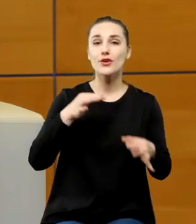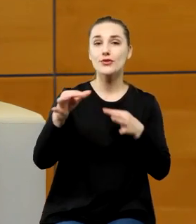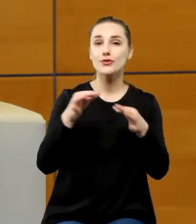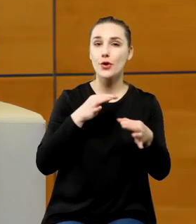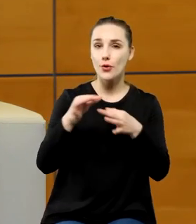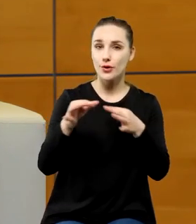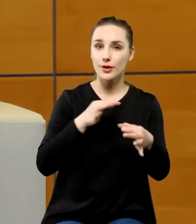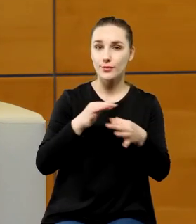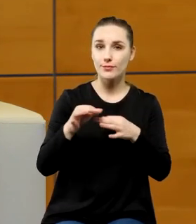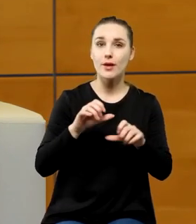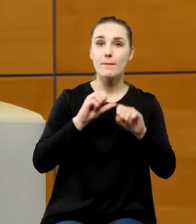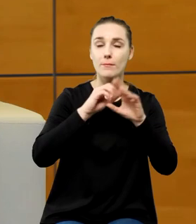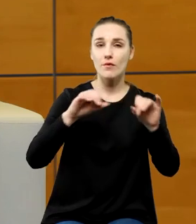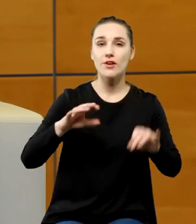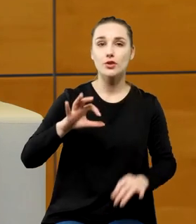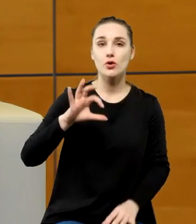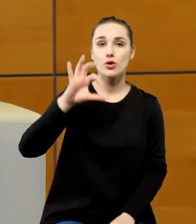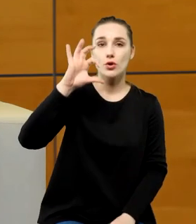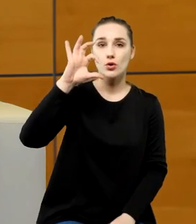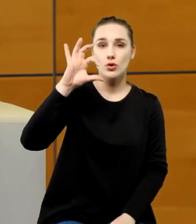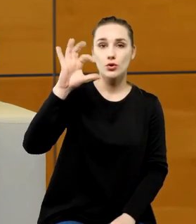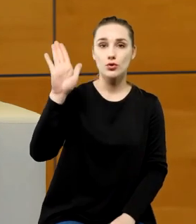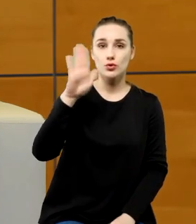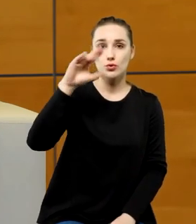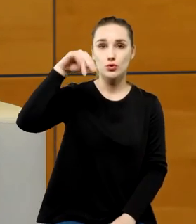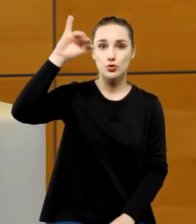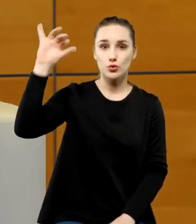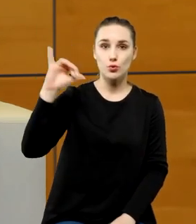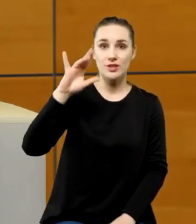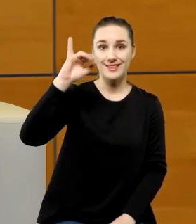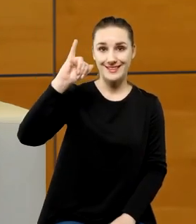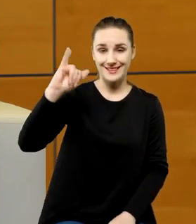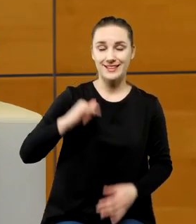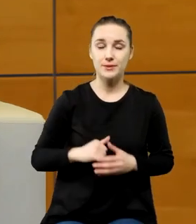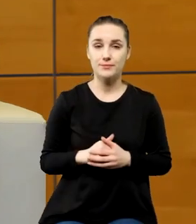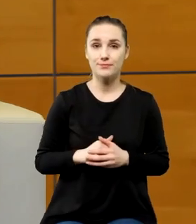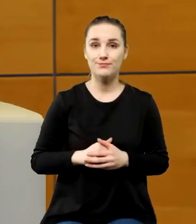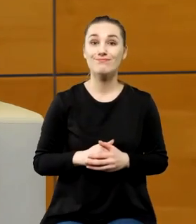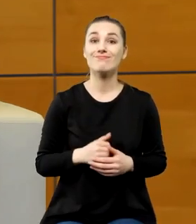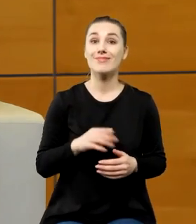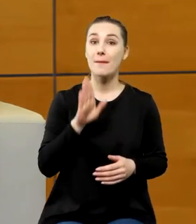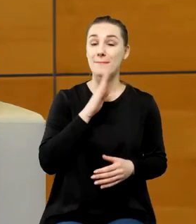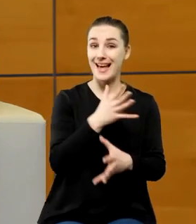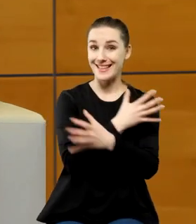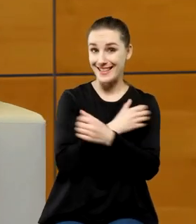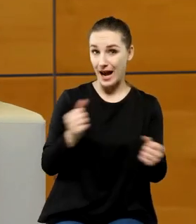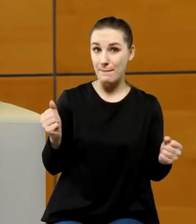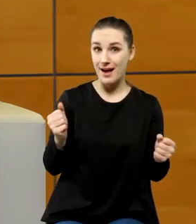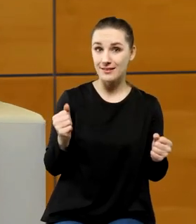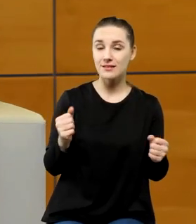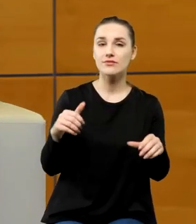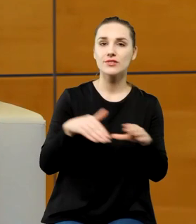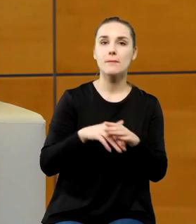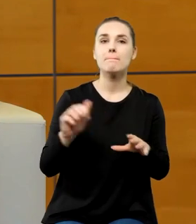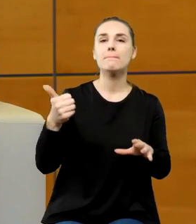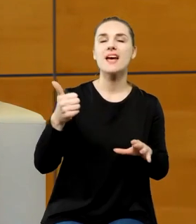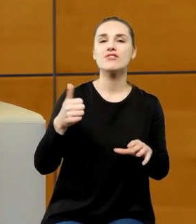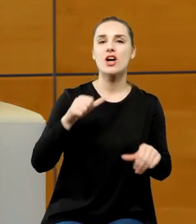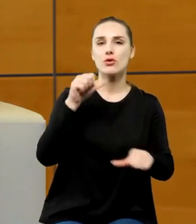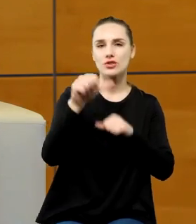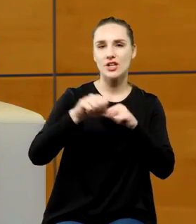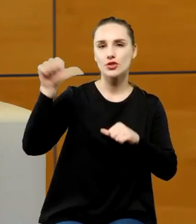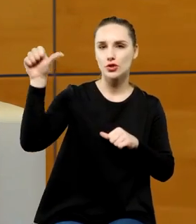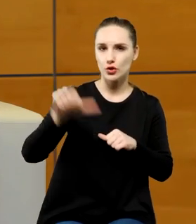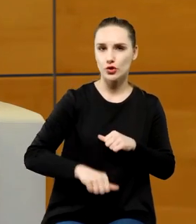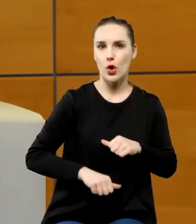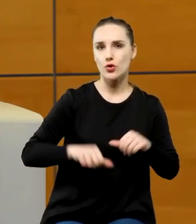profesor Szuliski i to są dramaty, które zaczynają celować w tą pierwszą rocznicę 1873.